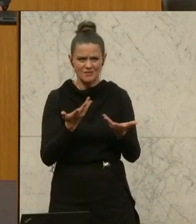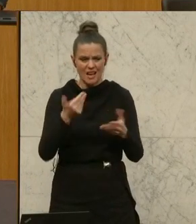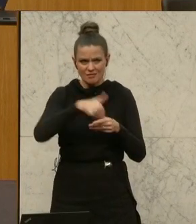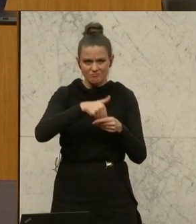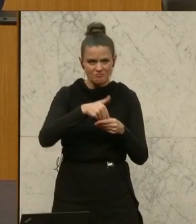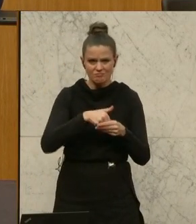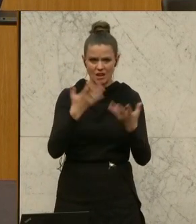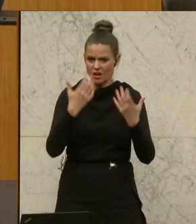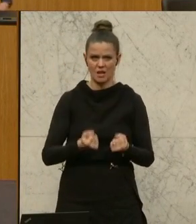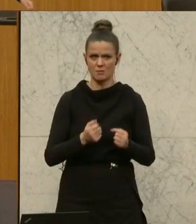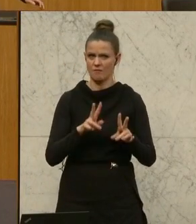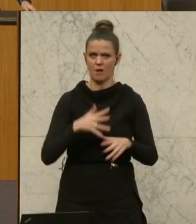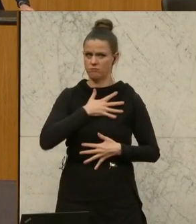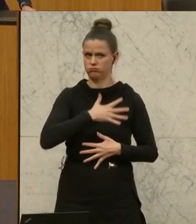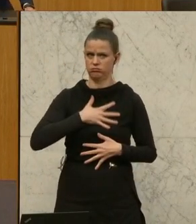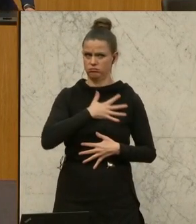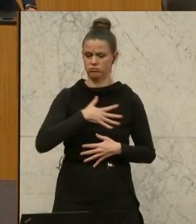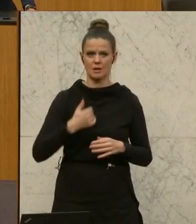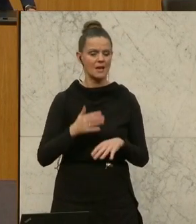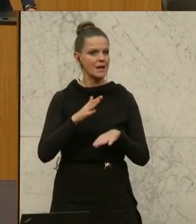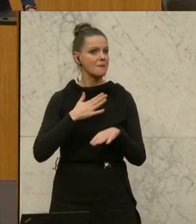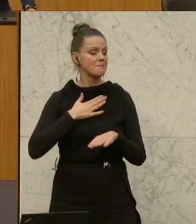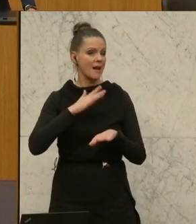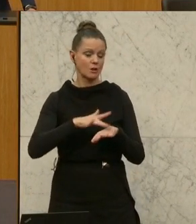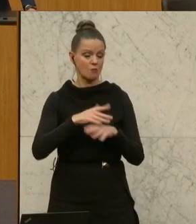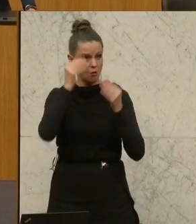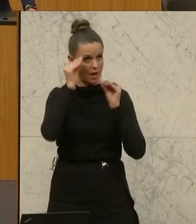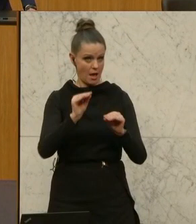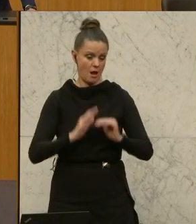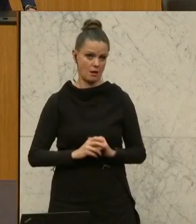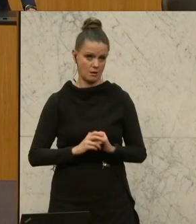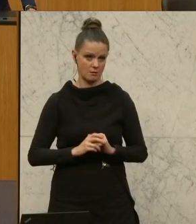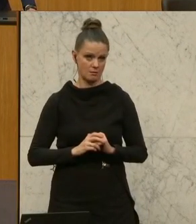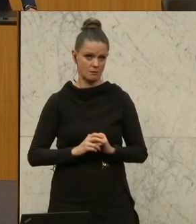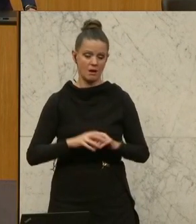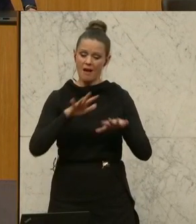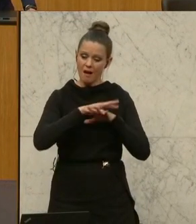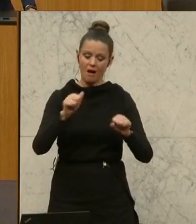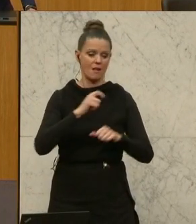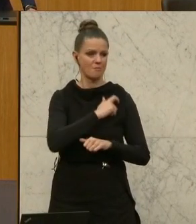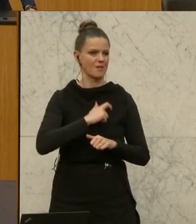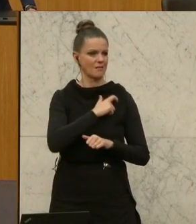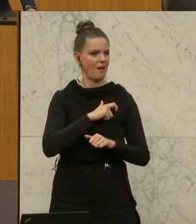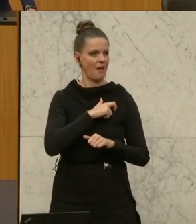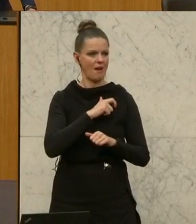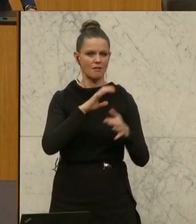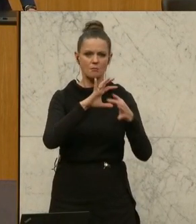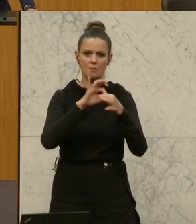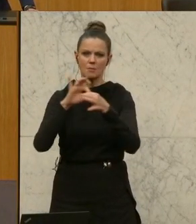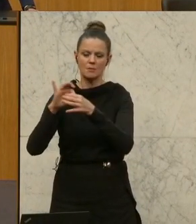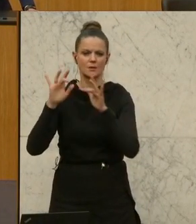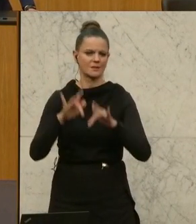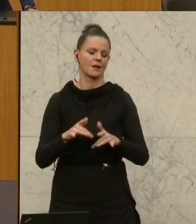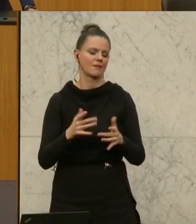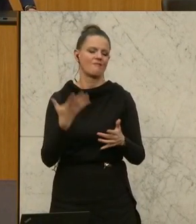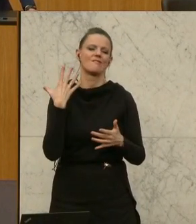es ist erbärmlich. Und ich habe das Gefühl, und ich sage Ihnen das ganz ehrlich, und das betrifft all die Parteien, die sich hier zusammengehängt haben, wieder